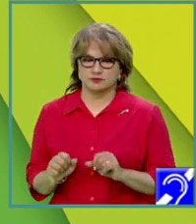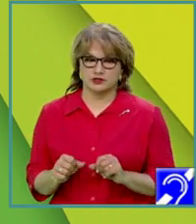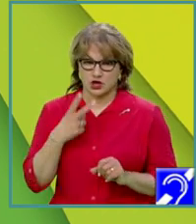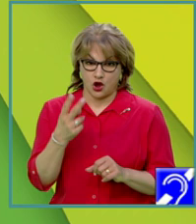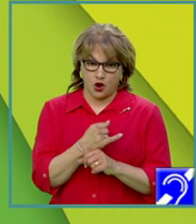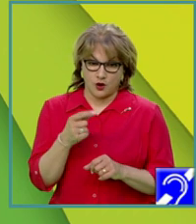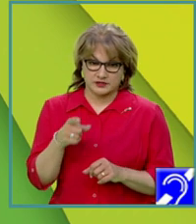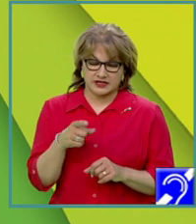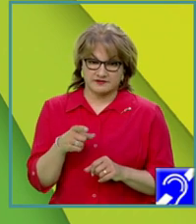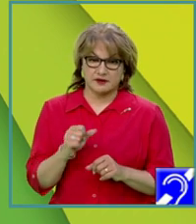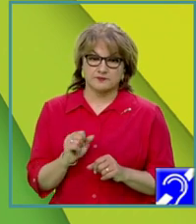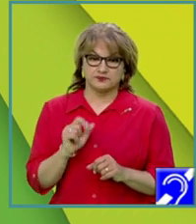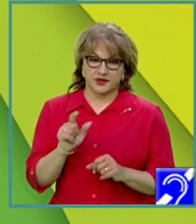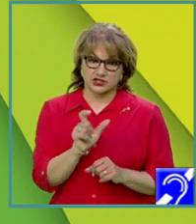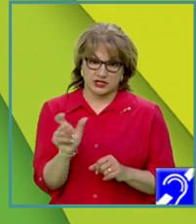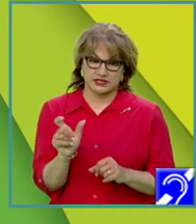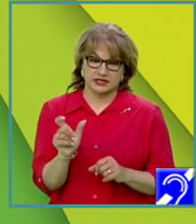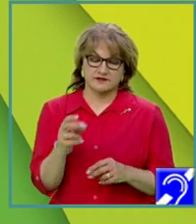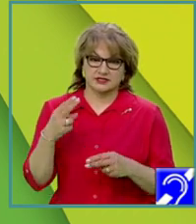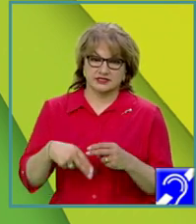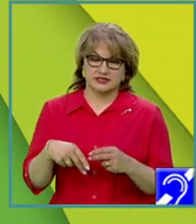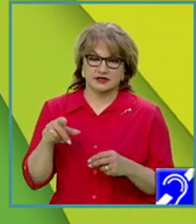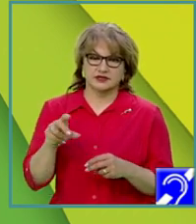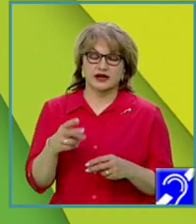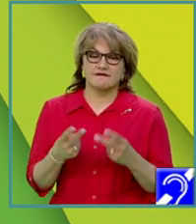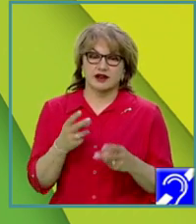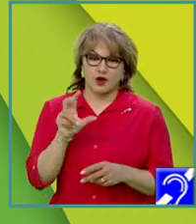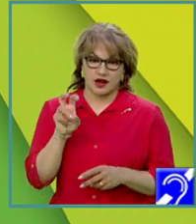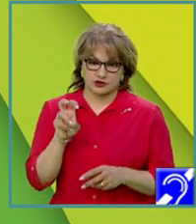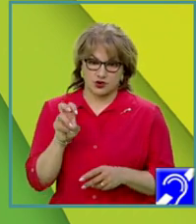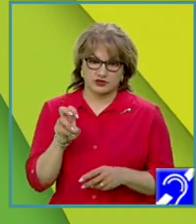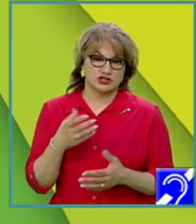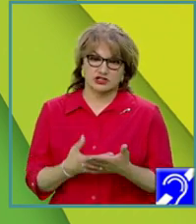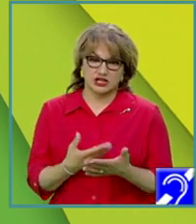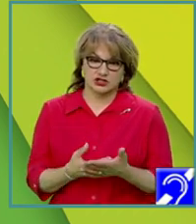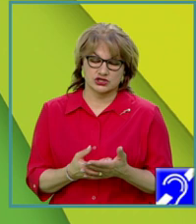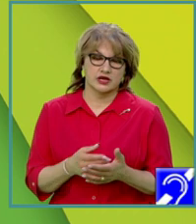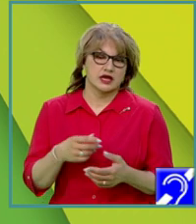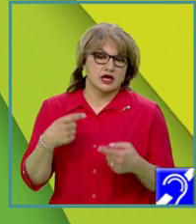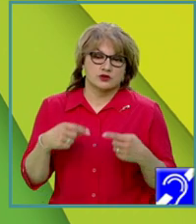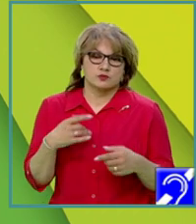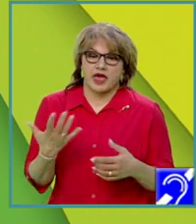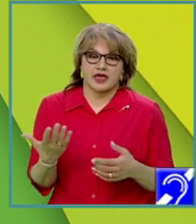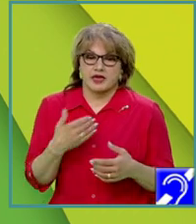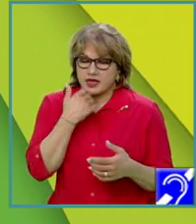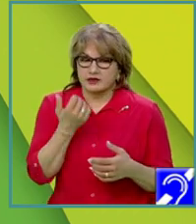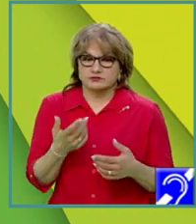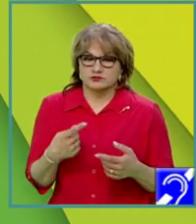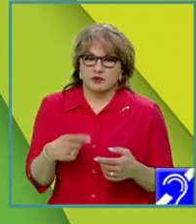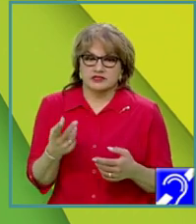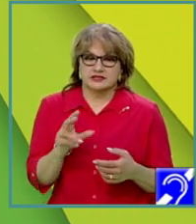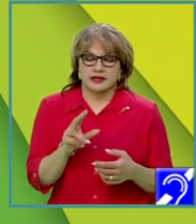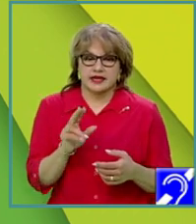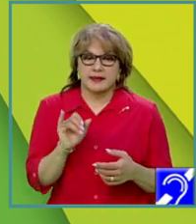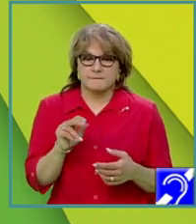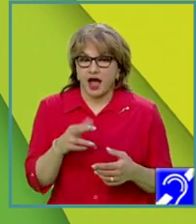Observăm că secvența aceasta se termină la valoarea 20, deoarece nu mai este impară, valoarea 20 este pară.